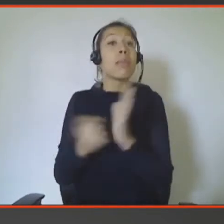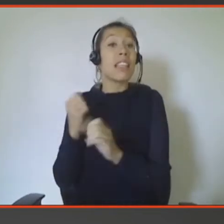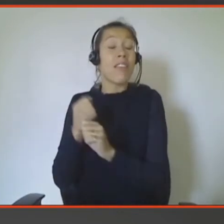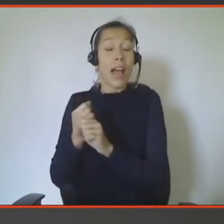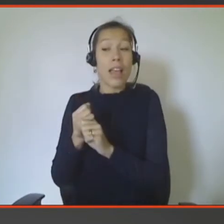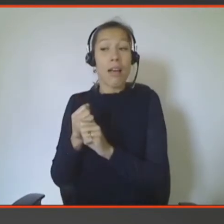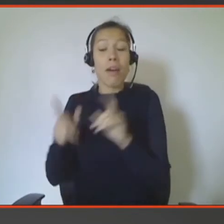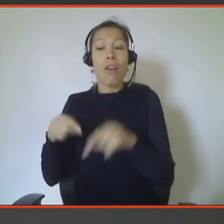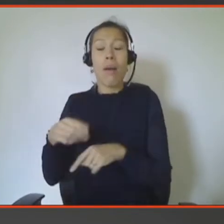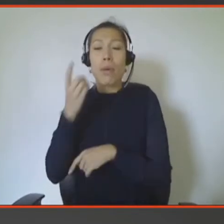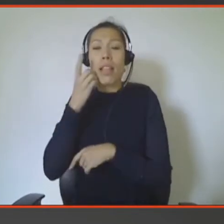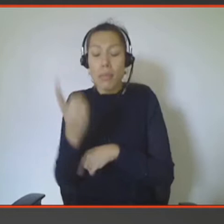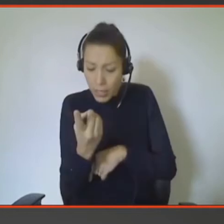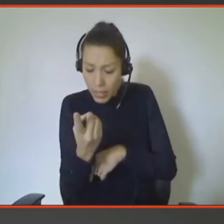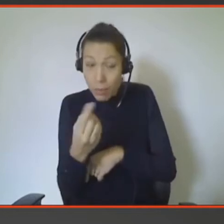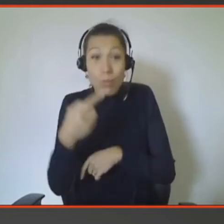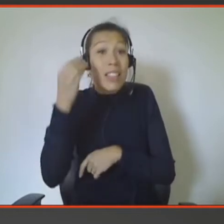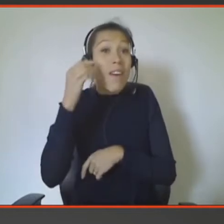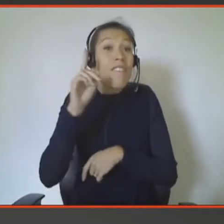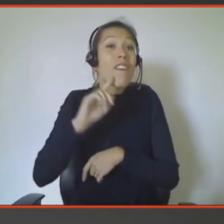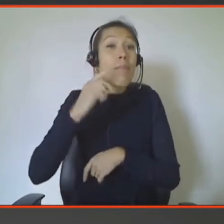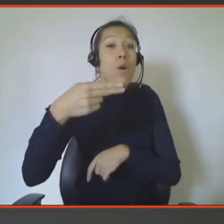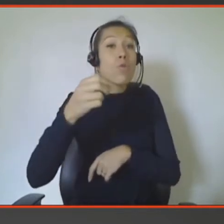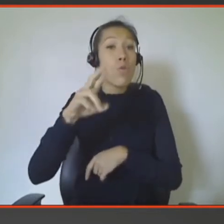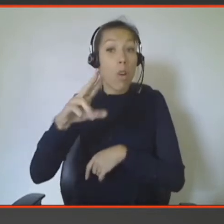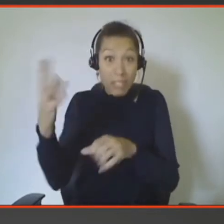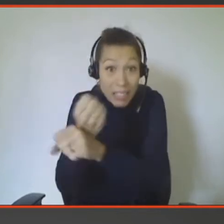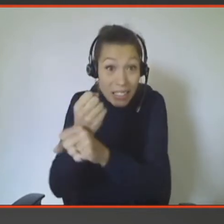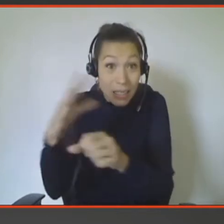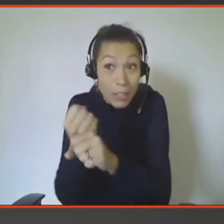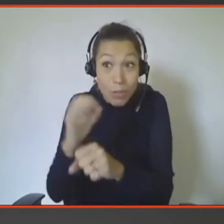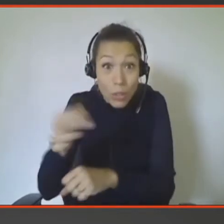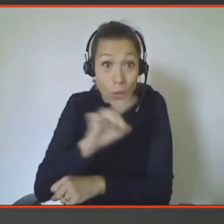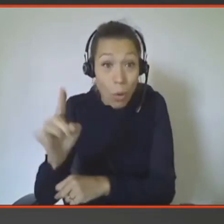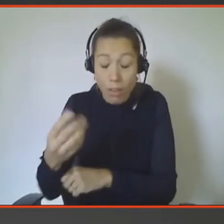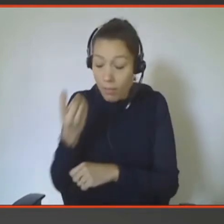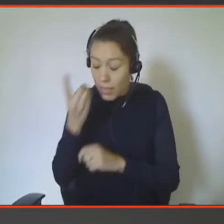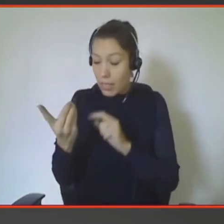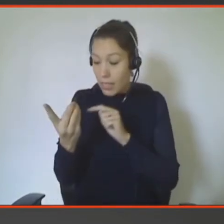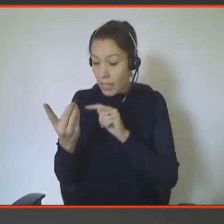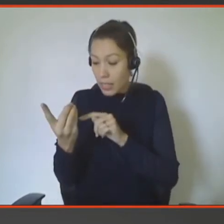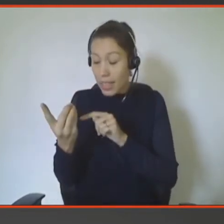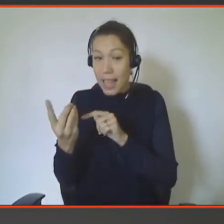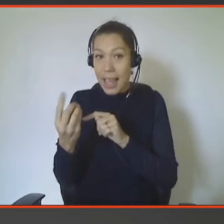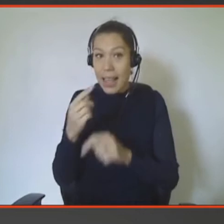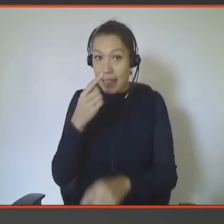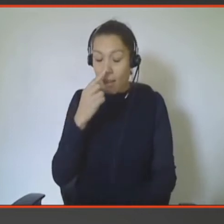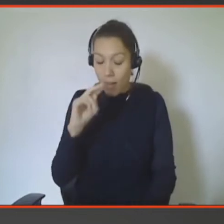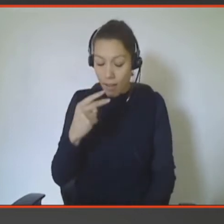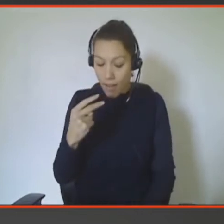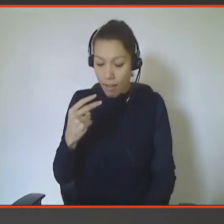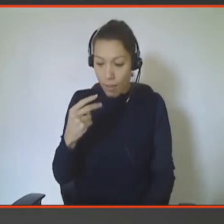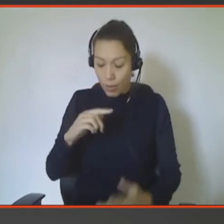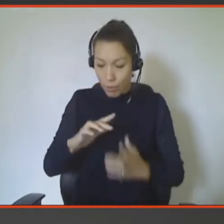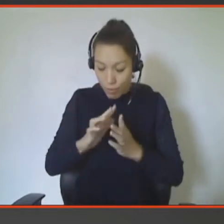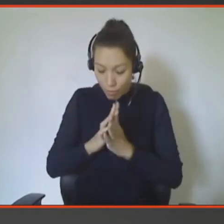Nour s'en était sorti. Et je me suis dit, mais en fait, ça commence vraiment à me transformer et je sentais vraiment cette émotion que les concepteurs